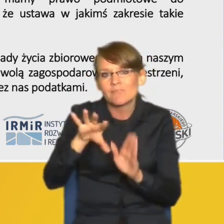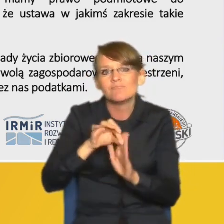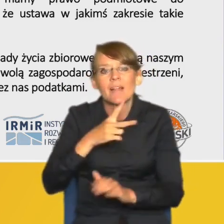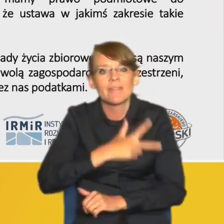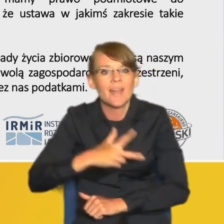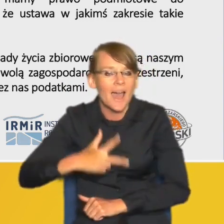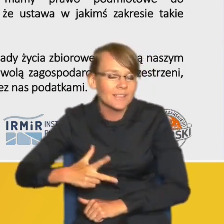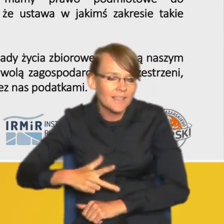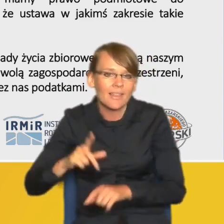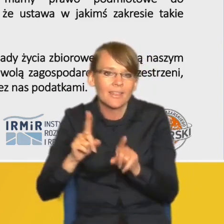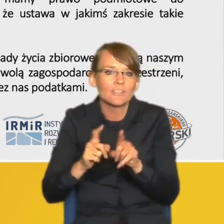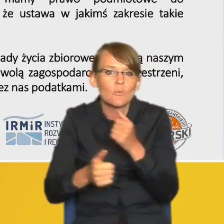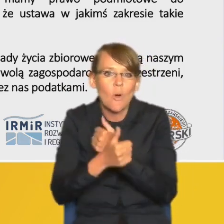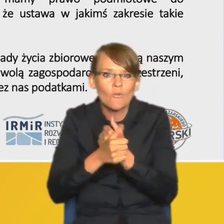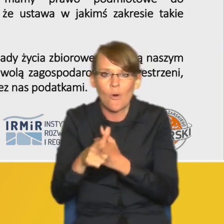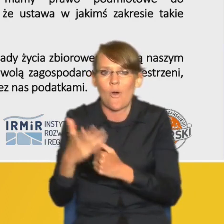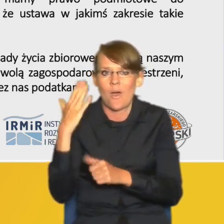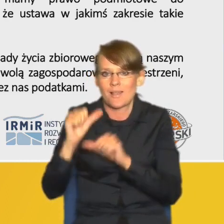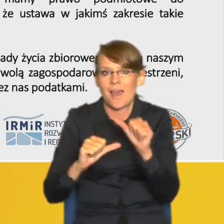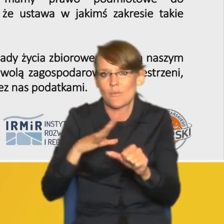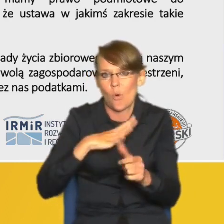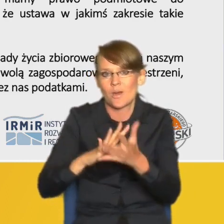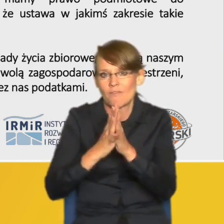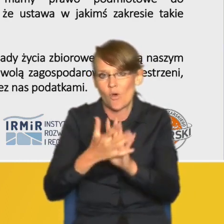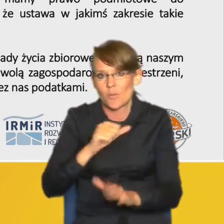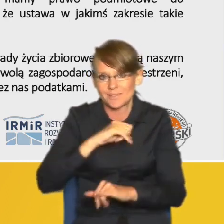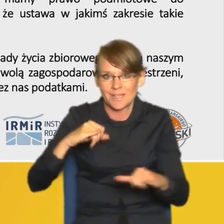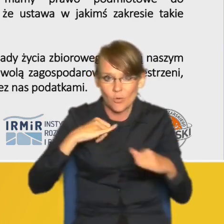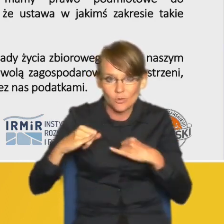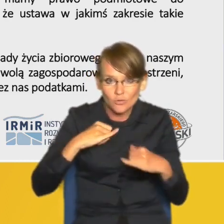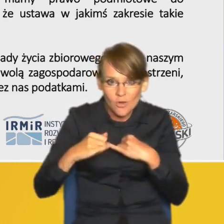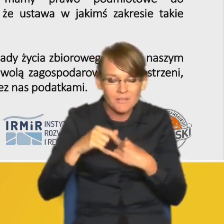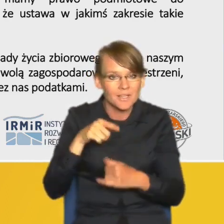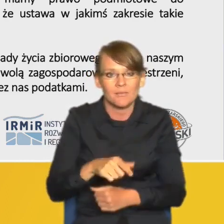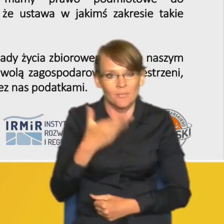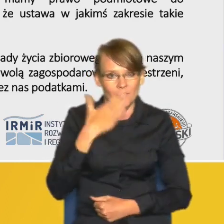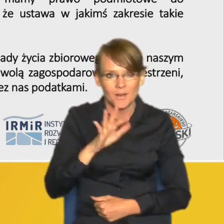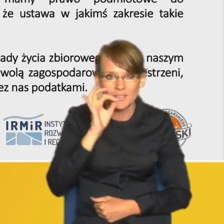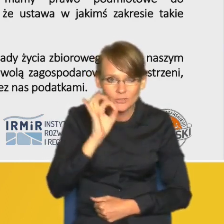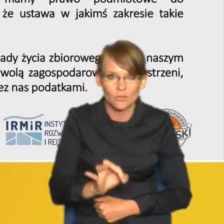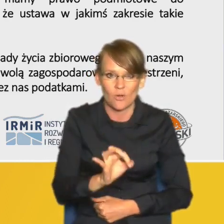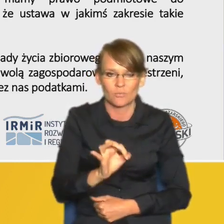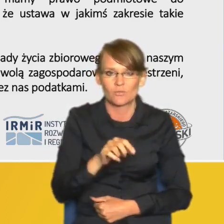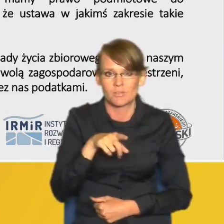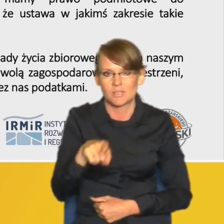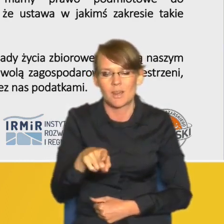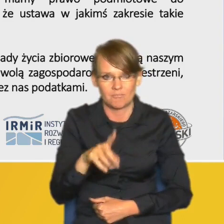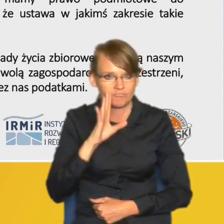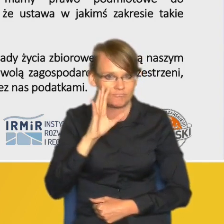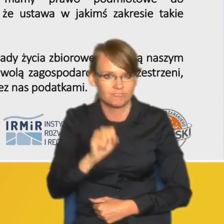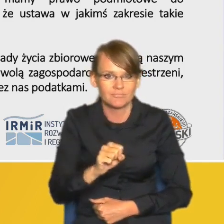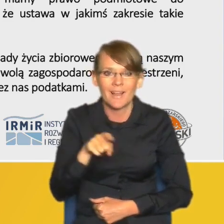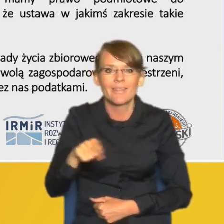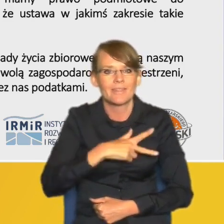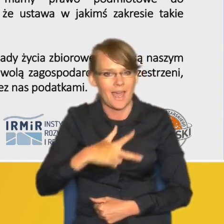że Dania w ostatnich latach przeszła reformę samorządową która jest bardzo dobrze postrzegana przez samych